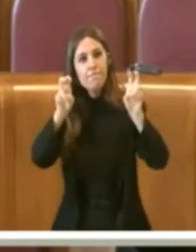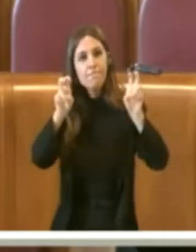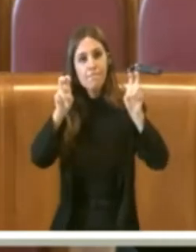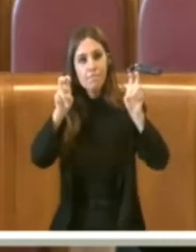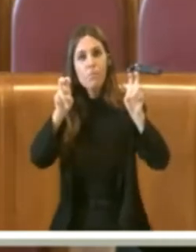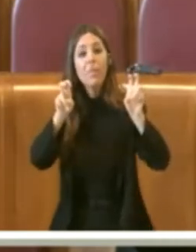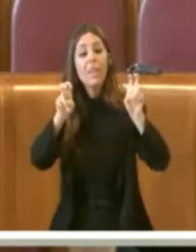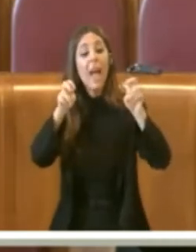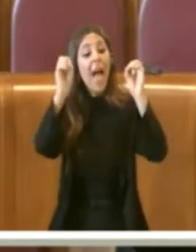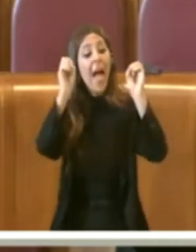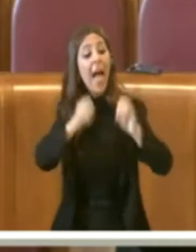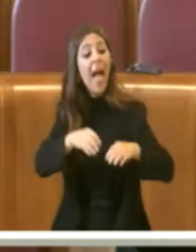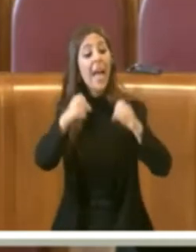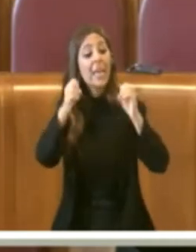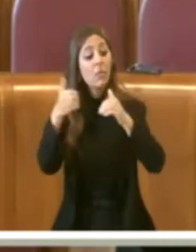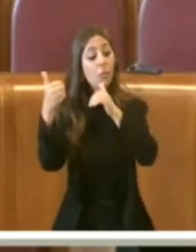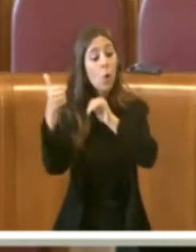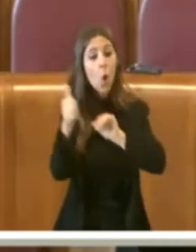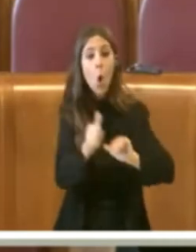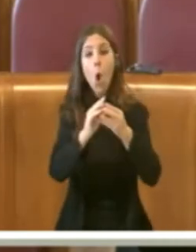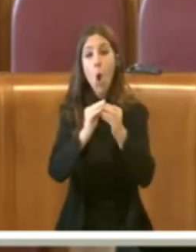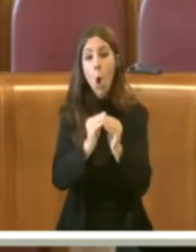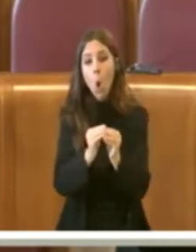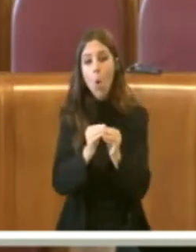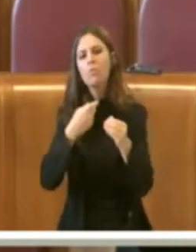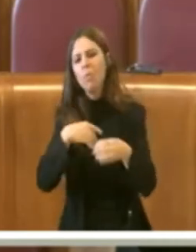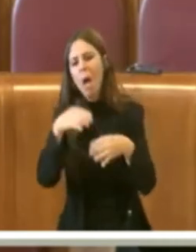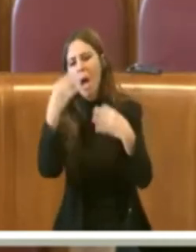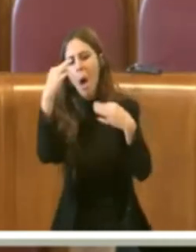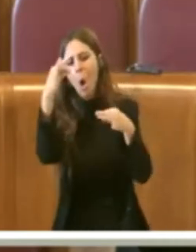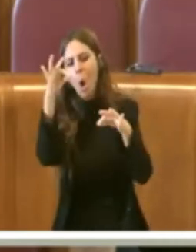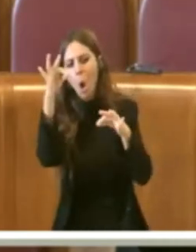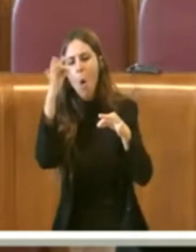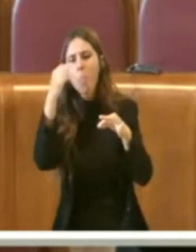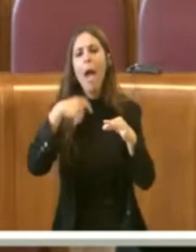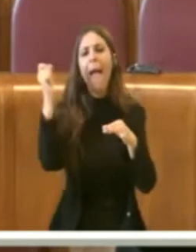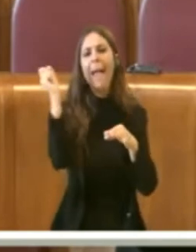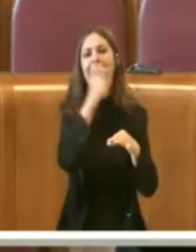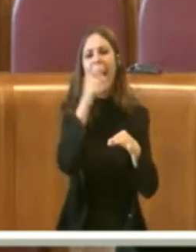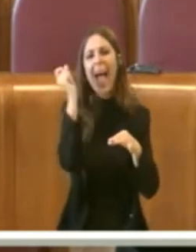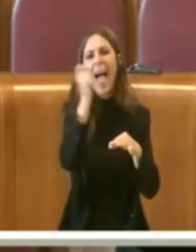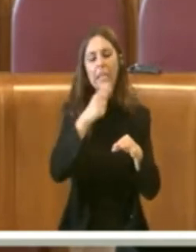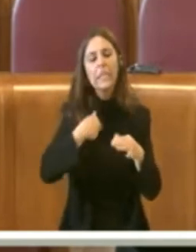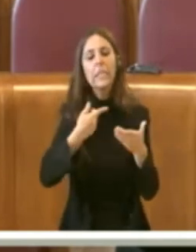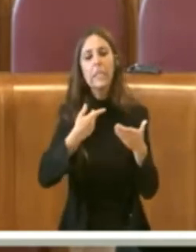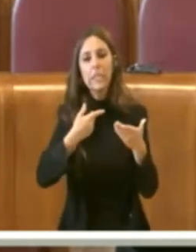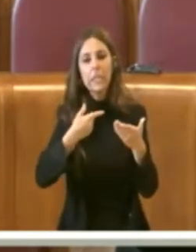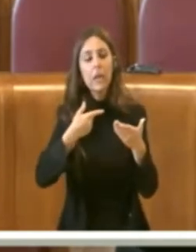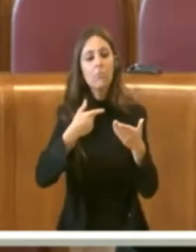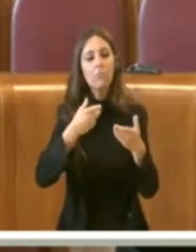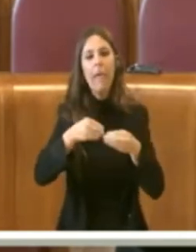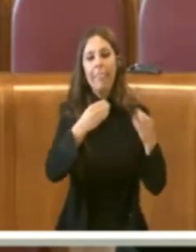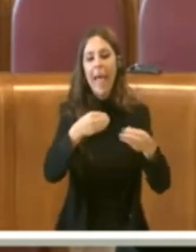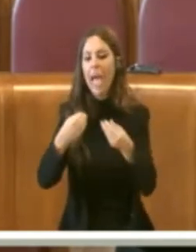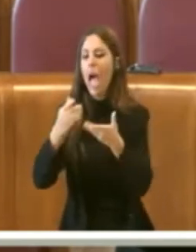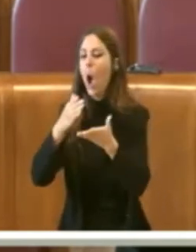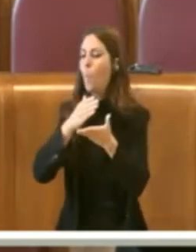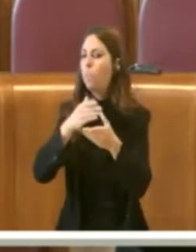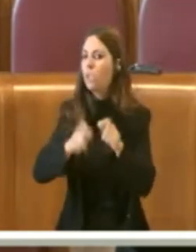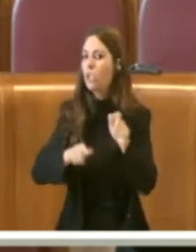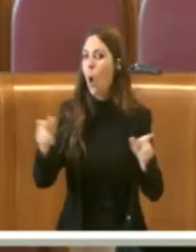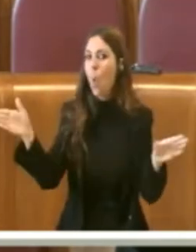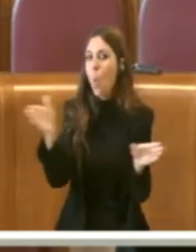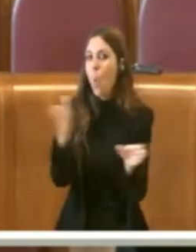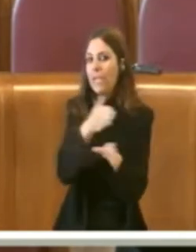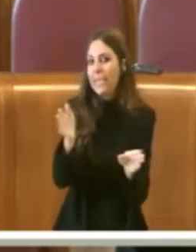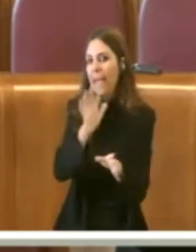rifiuti anche mediante opuscoli informativi gratuiti consegnati chiaramente a tutti, come ha fatto ad